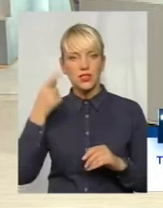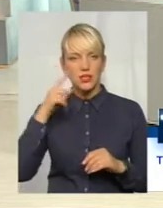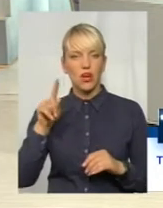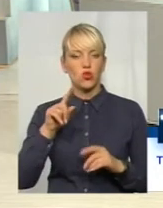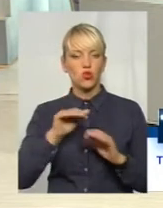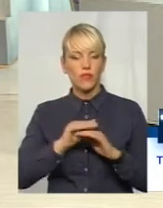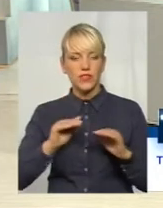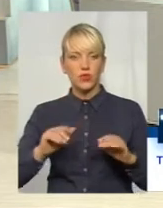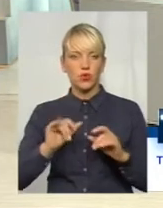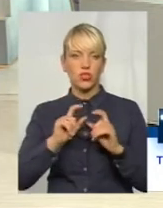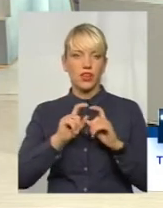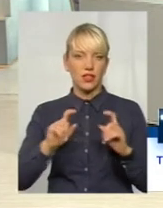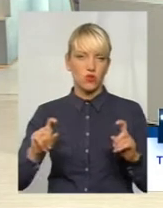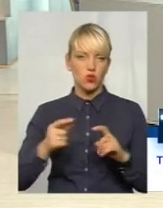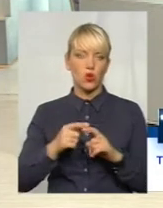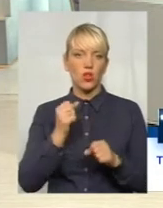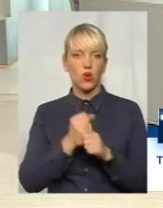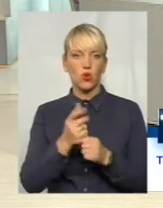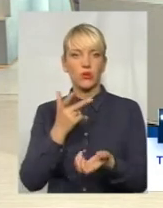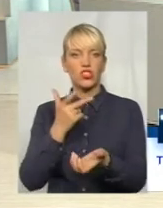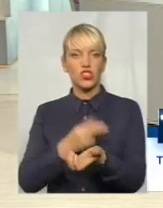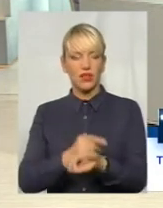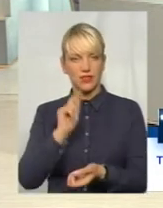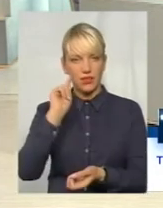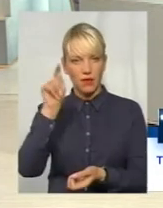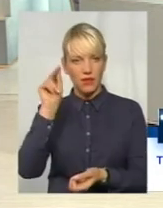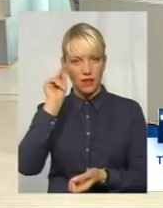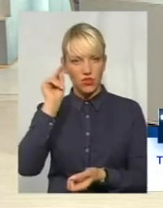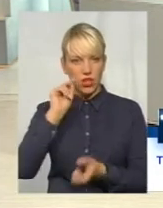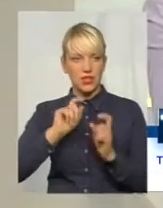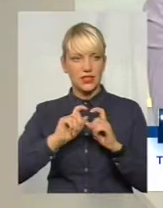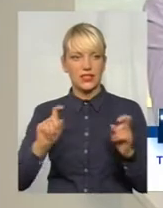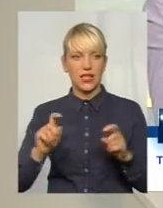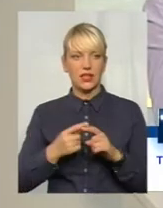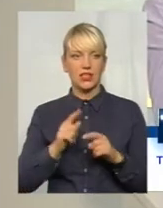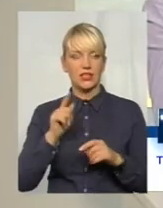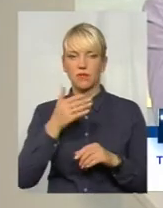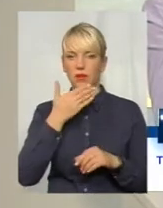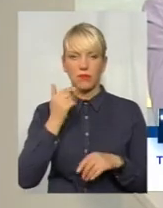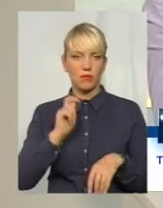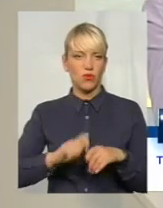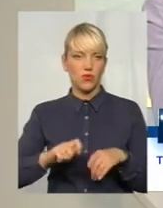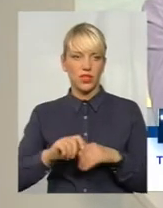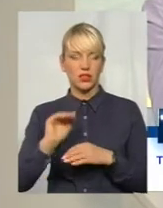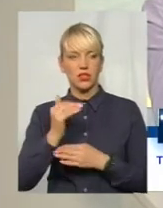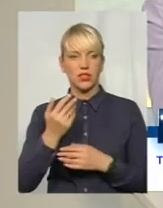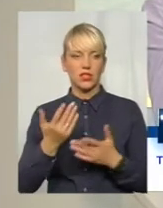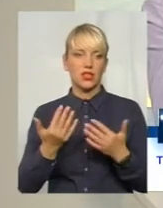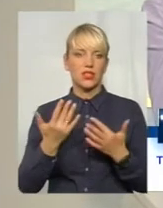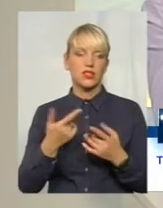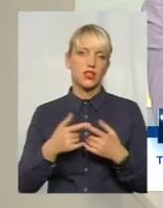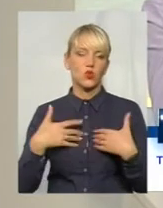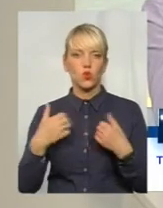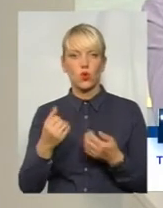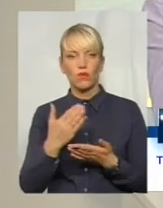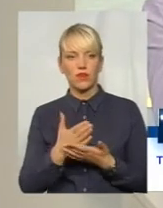бувають так само роблять щеплення, саме в них, в навчальних закладах. і мені здається, що навряд чи там перевіряють дитину, наскільки вона здорова